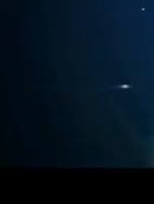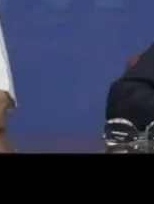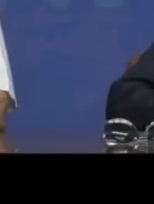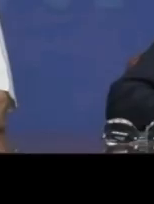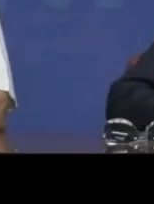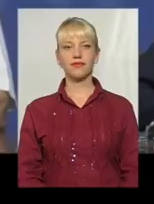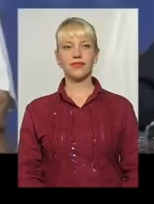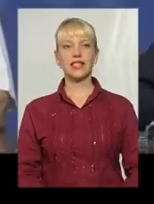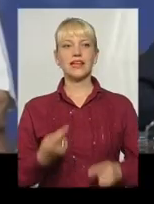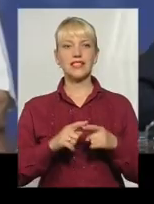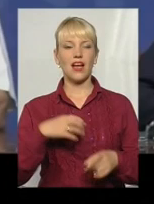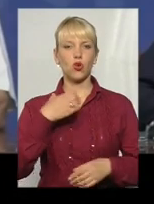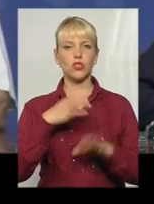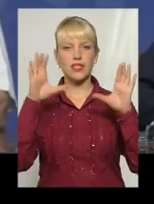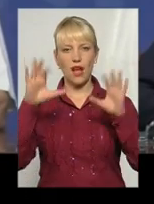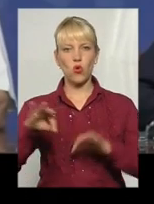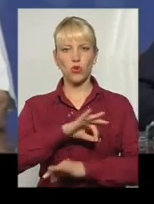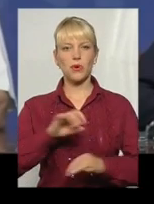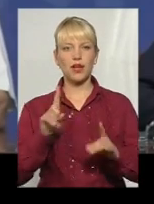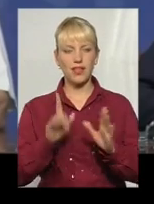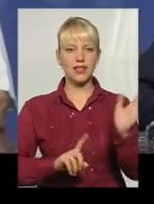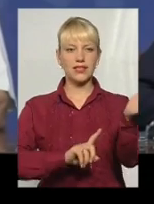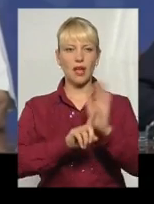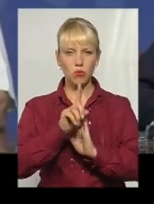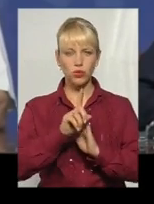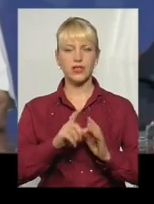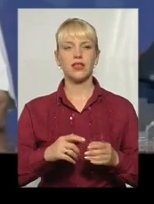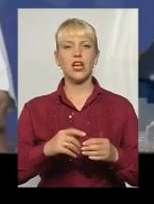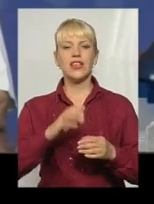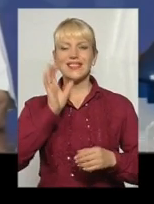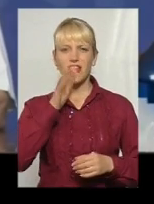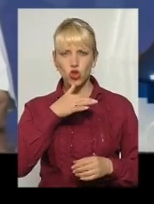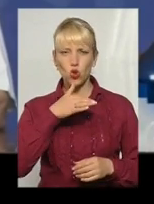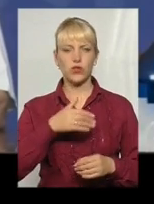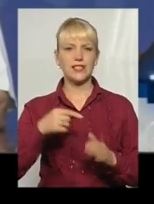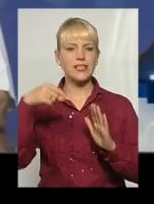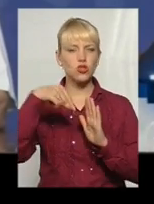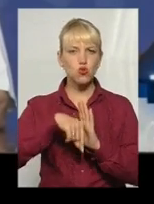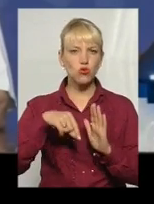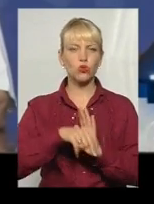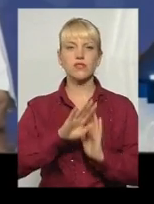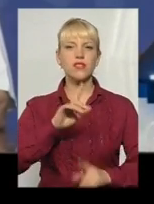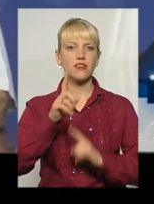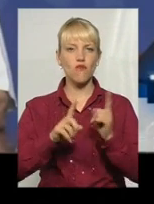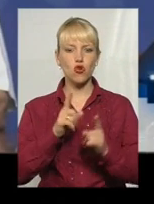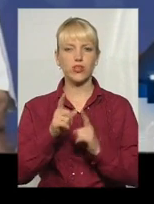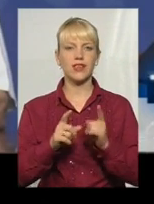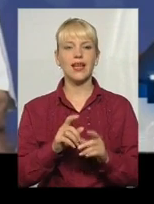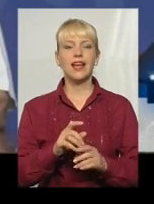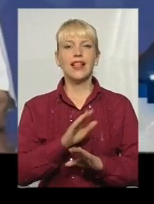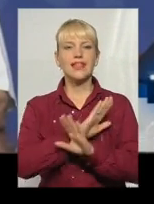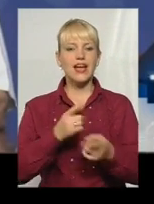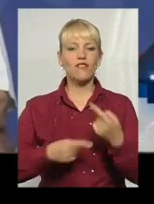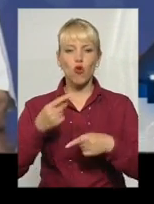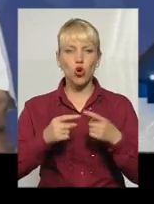Це ключові законопроекти, які запустять дуже серйозні, структурні, незворотні зміни в системі охорони здоров'я, на